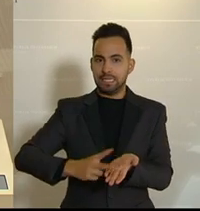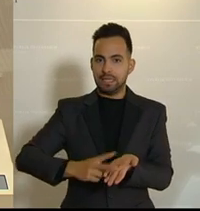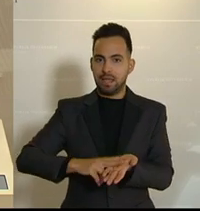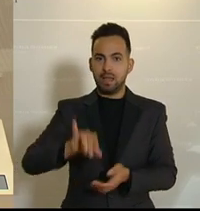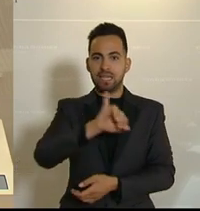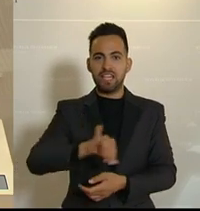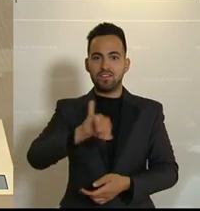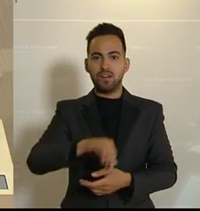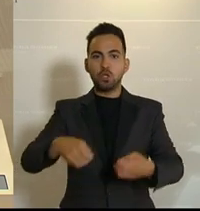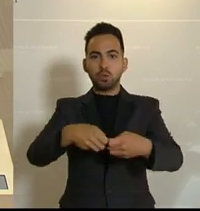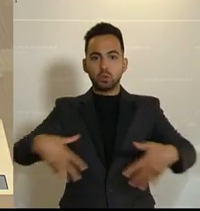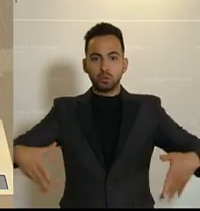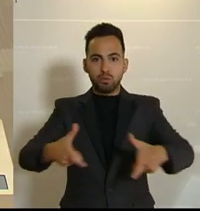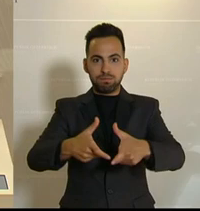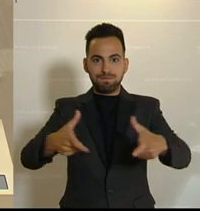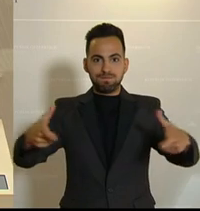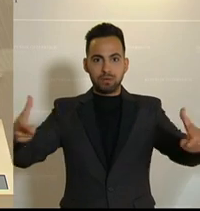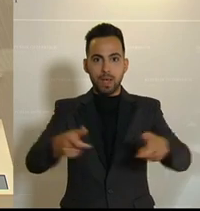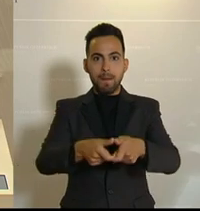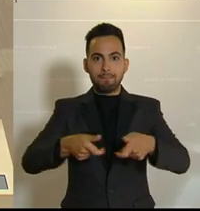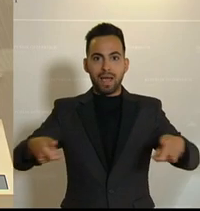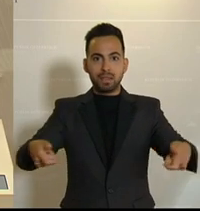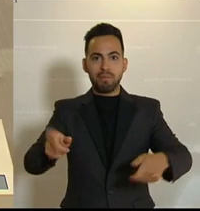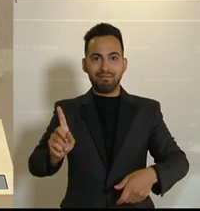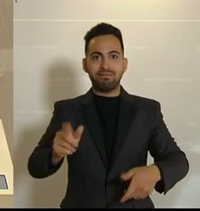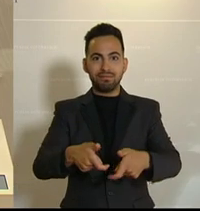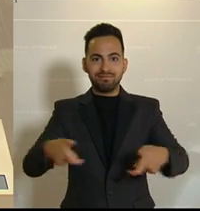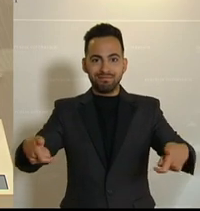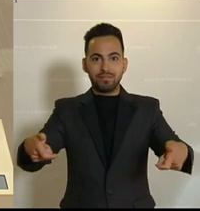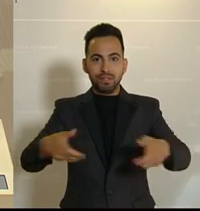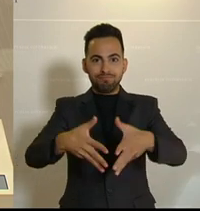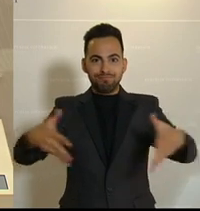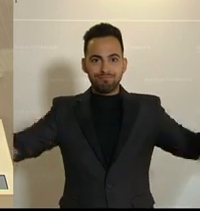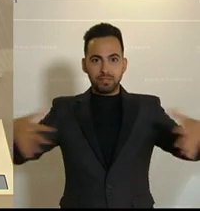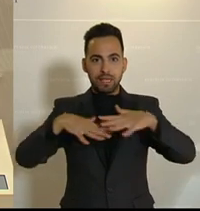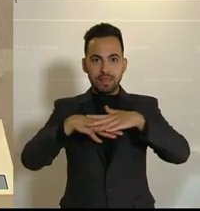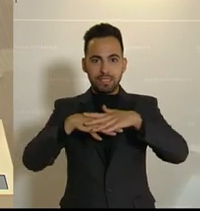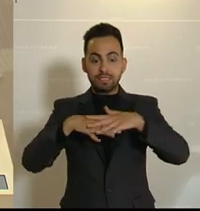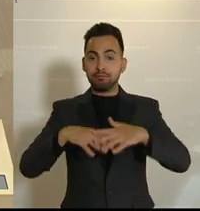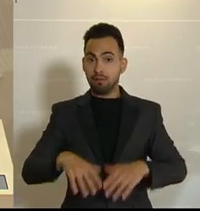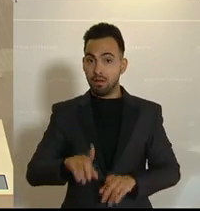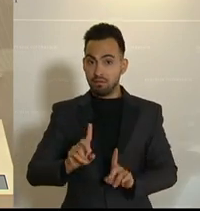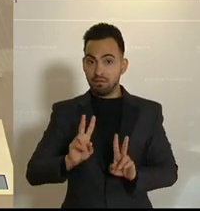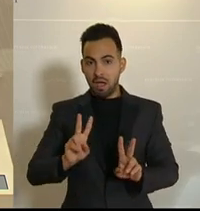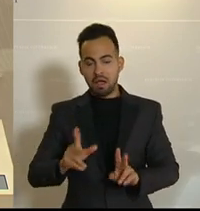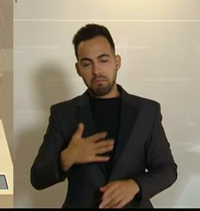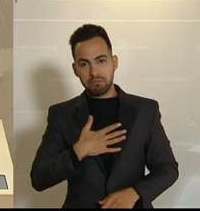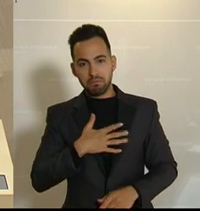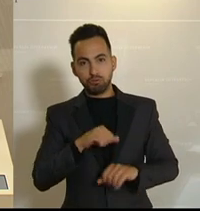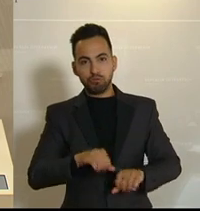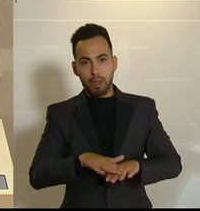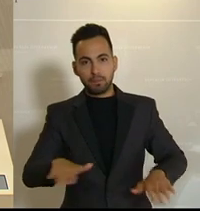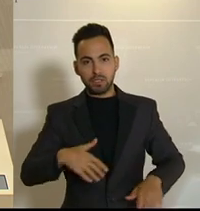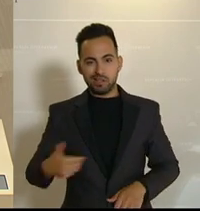Infrastruktur, sprich ein gutes Breitbandnetz. Zugegeben, am Stammtisch daheim bin ich ganz froh, wenn nicht immer das Handy schäbert,